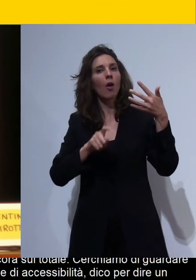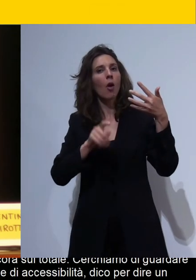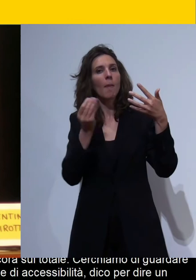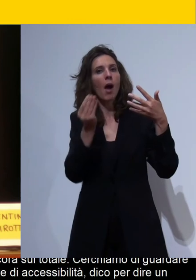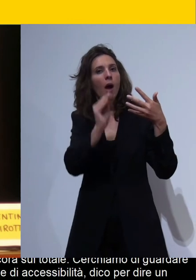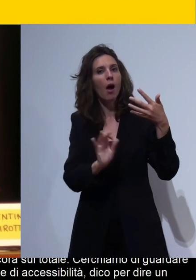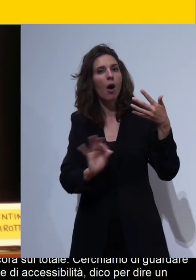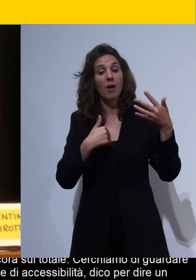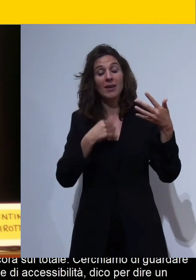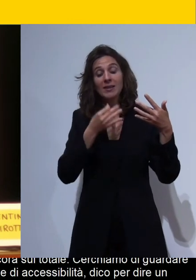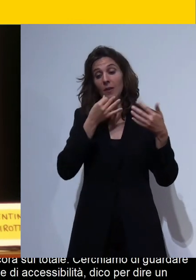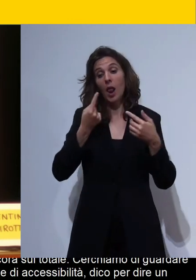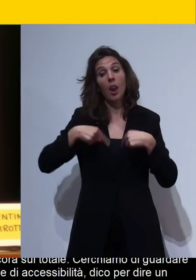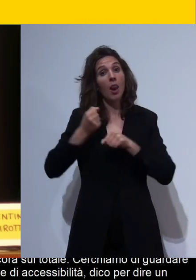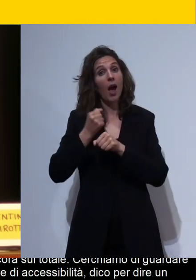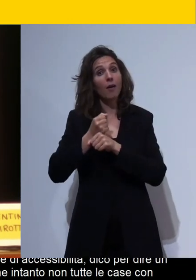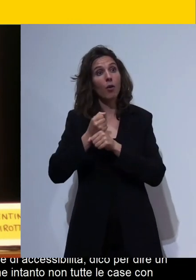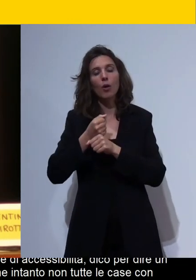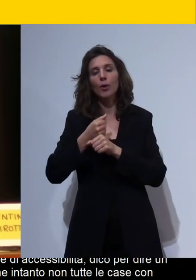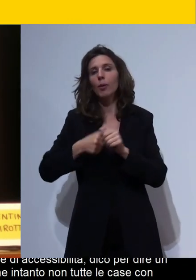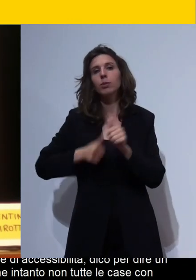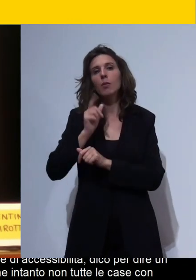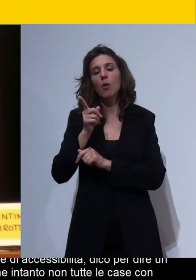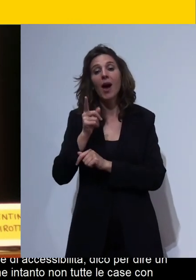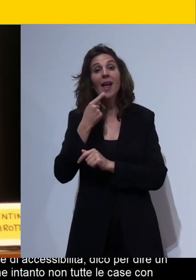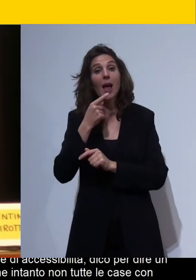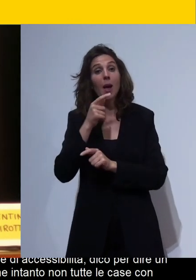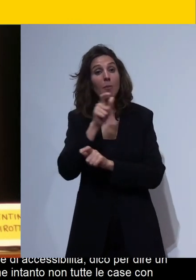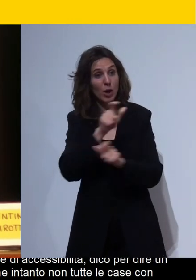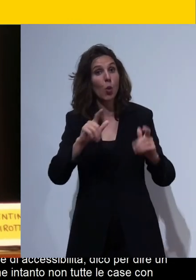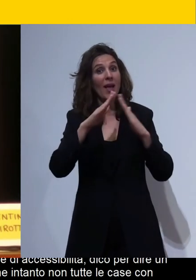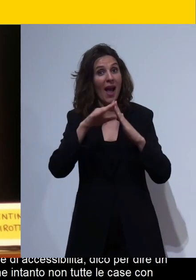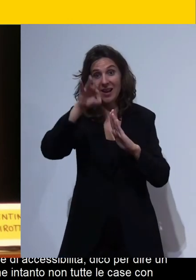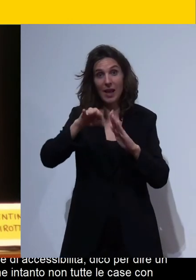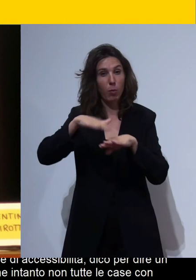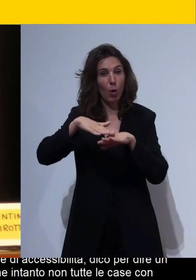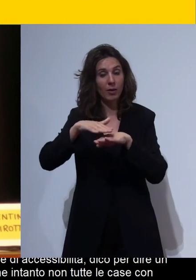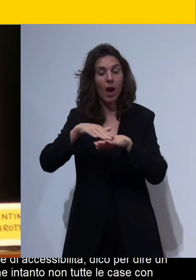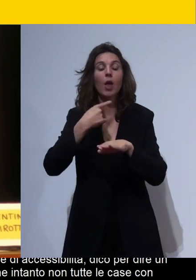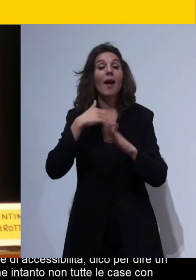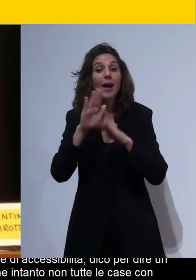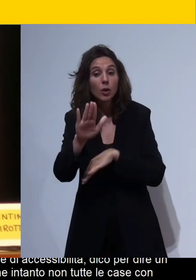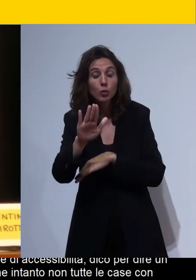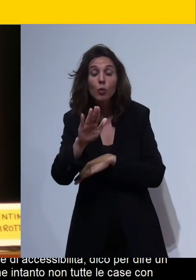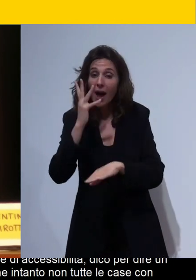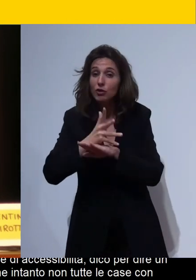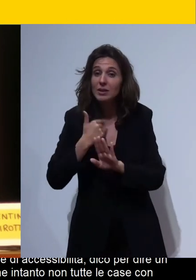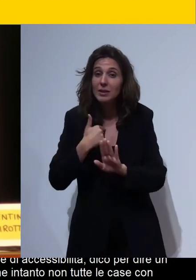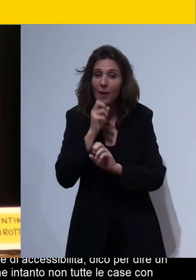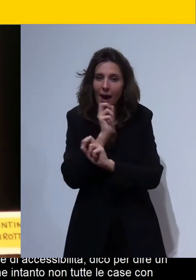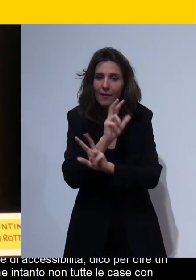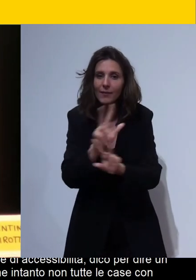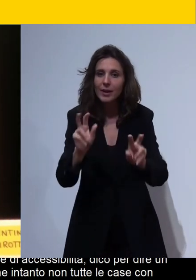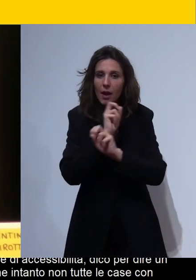quello di cercare di educare le persone e dire guardate che la tua casa è accessibile abbiamo fatto un lavoro anche proprio all'interno del team